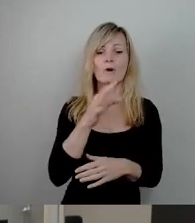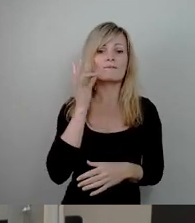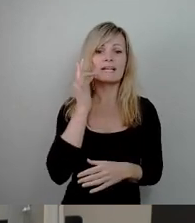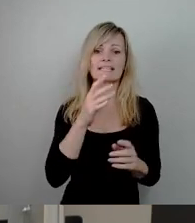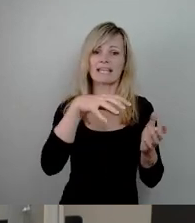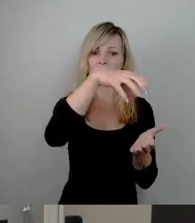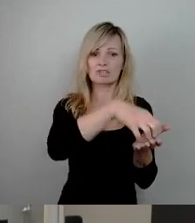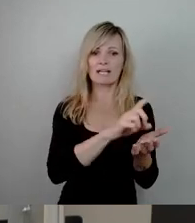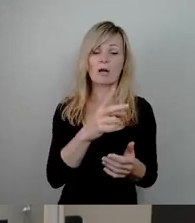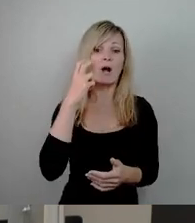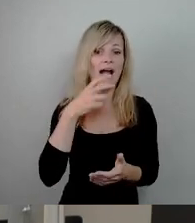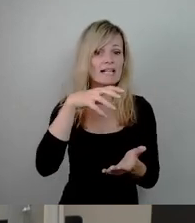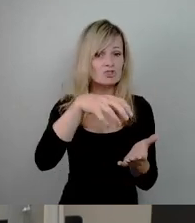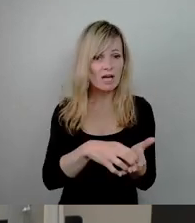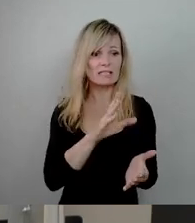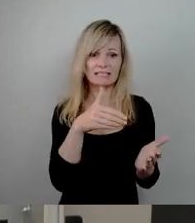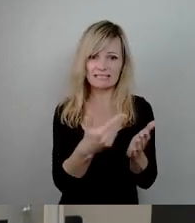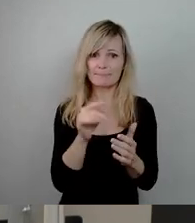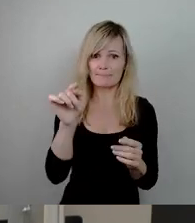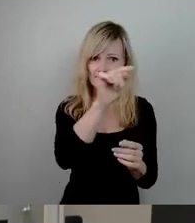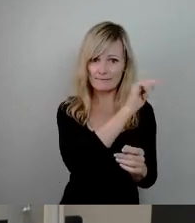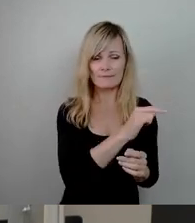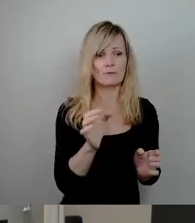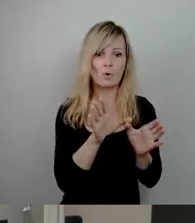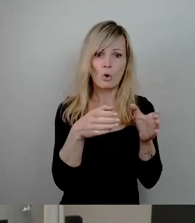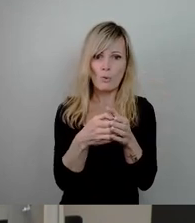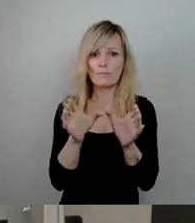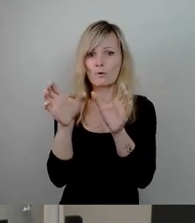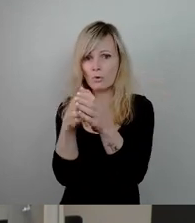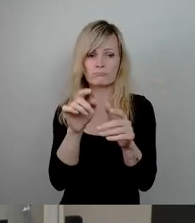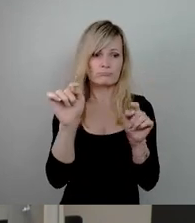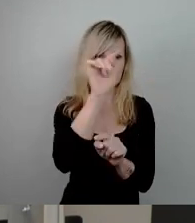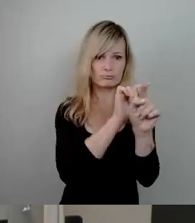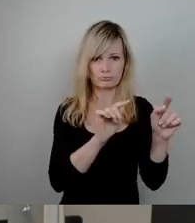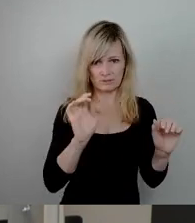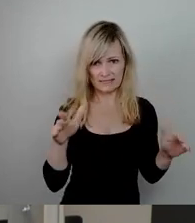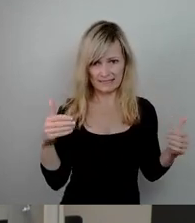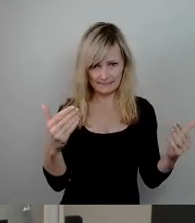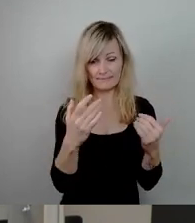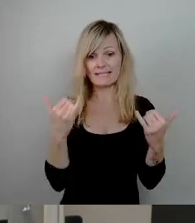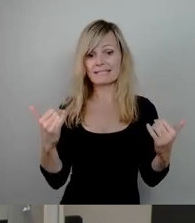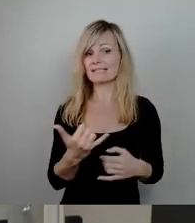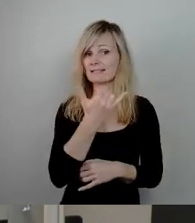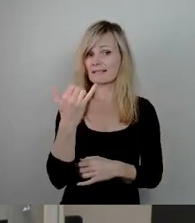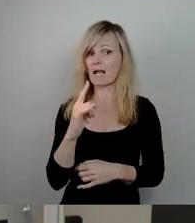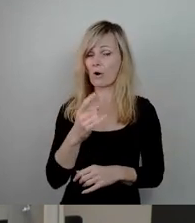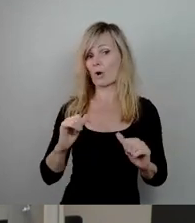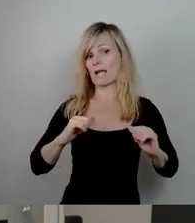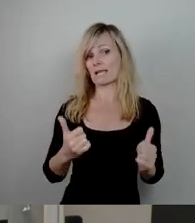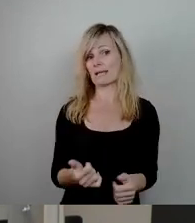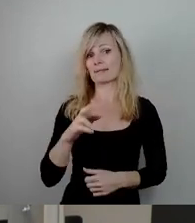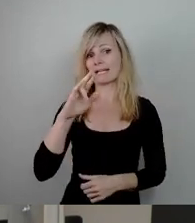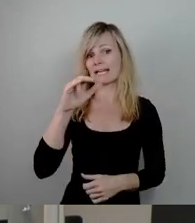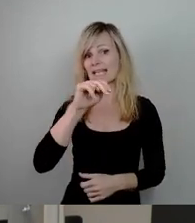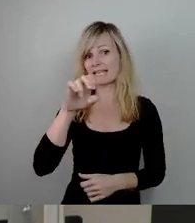Altstadt Initiativen zur Einrichtung von Clubs. Wir haben es dieses Jahr auch erlebt. Die Großkonzerte in der Rinne haben auch daran gezeigt,